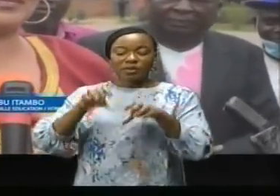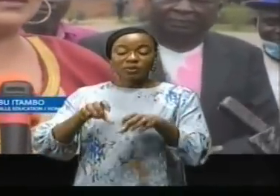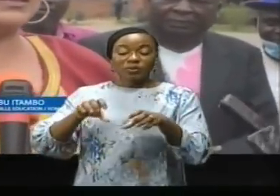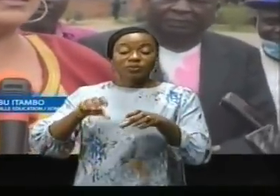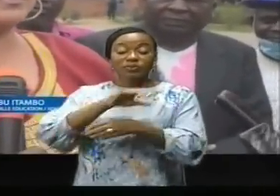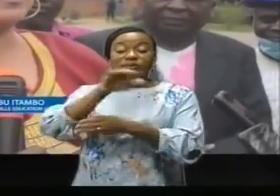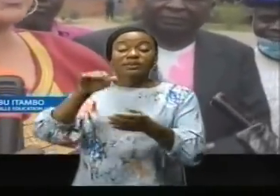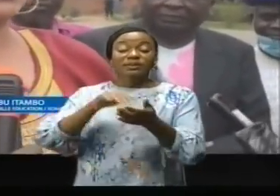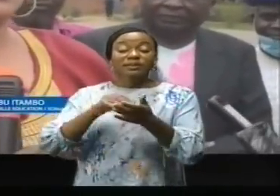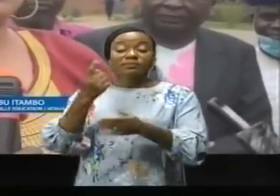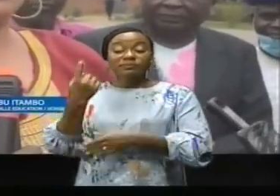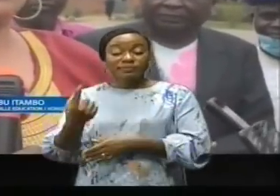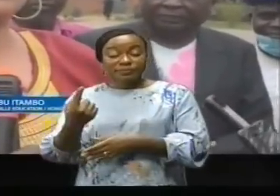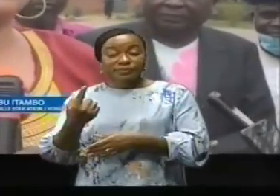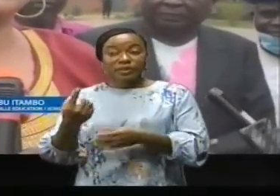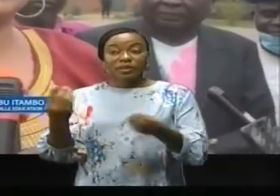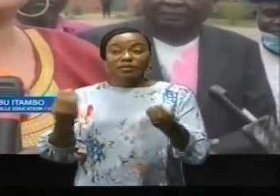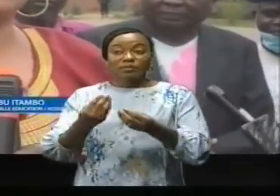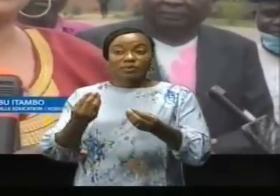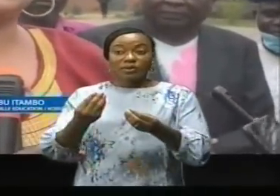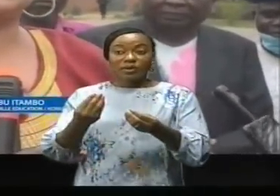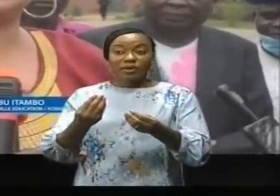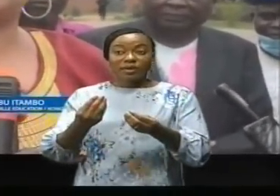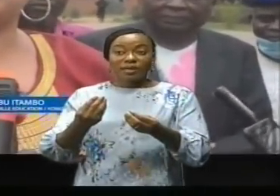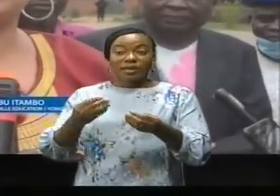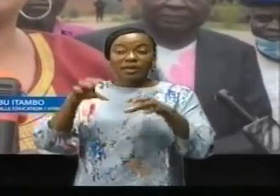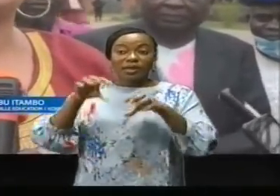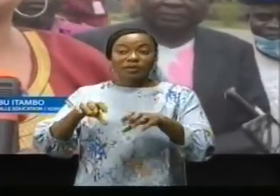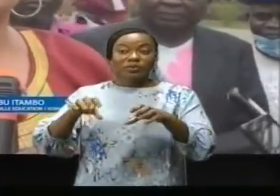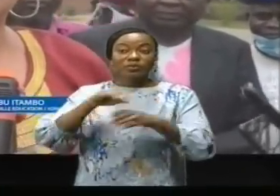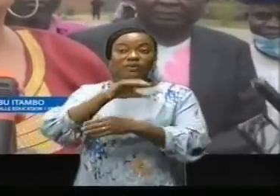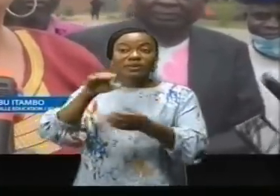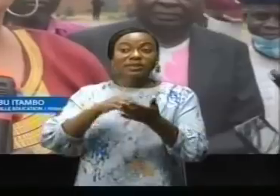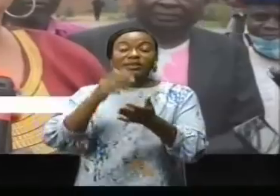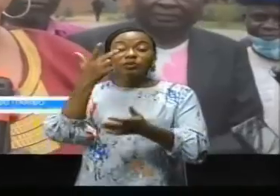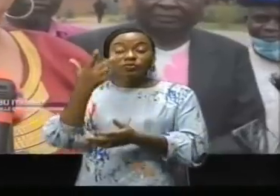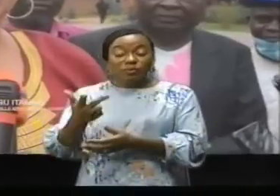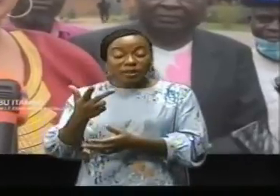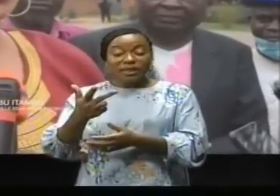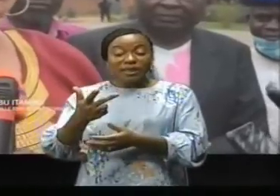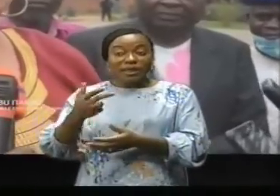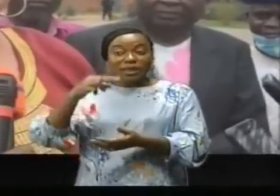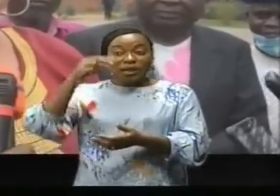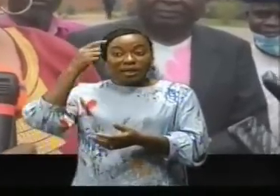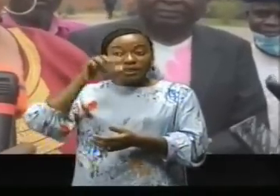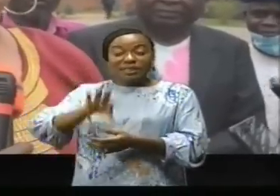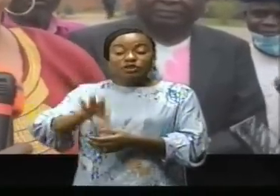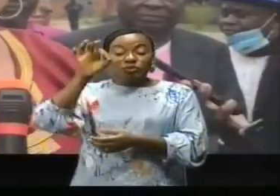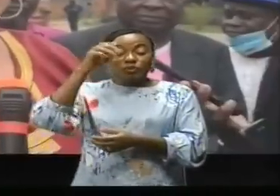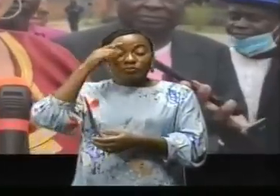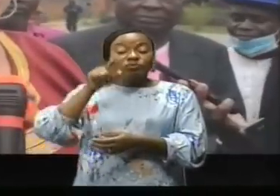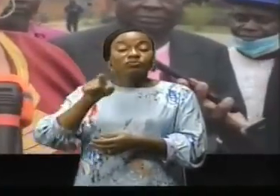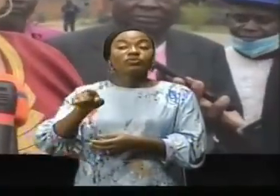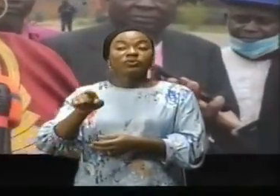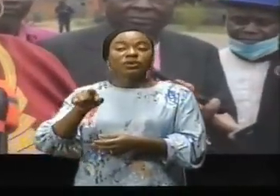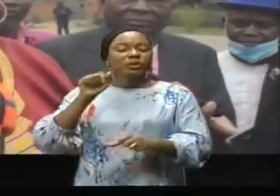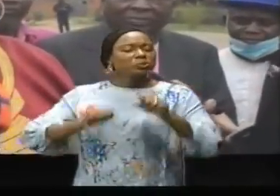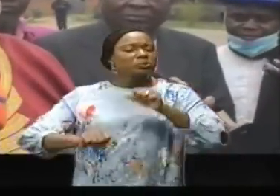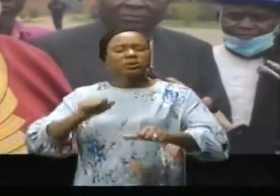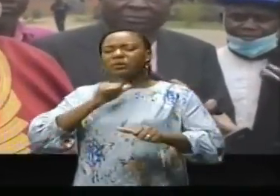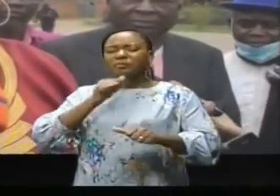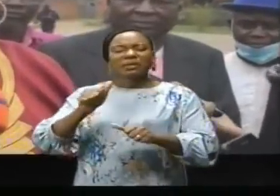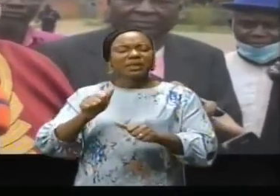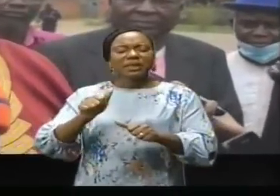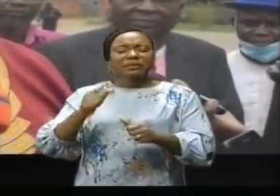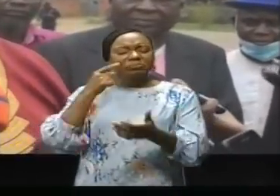parce que le Congo central 3 était pour moi un choix que je ne pouvais pas redouter. Mes impressions sont